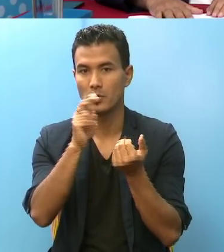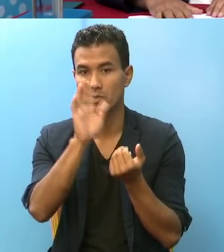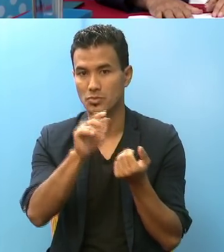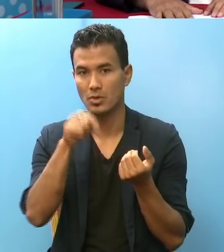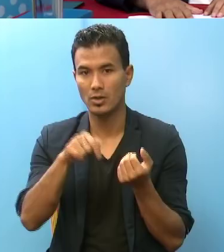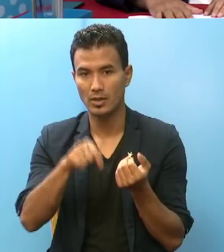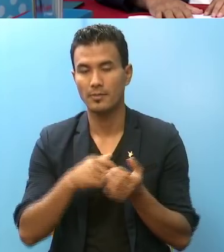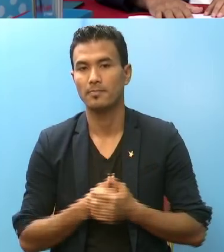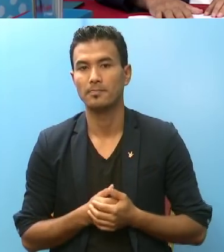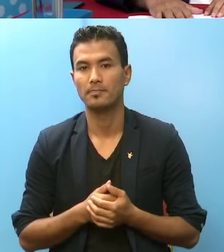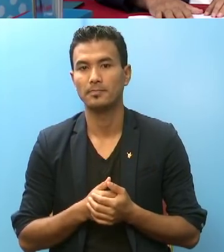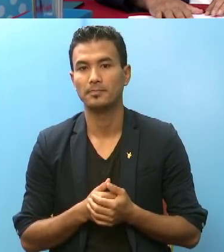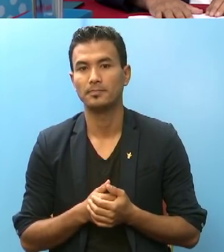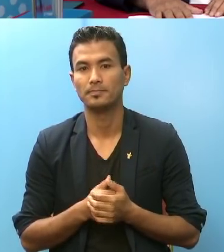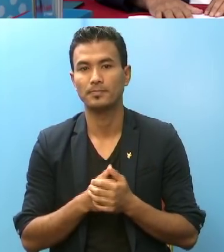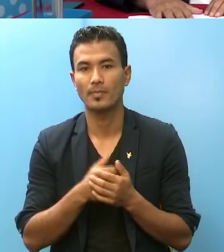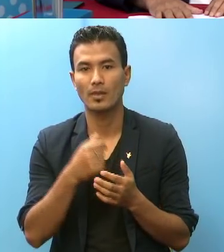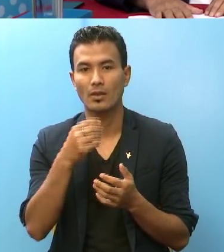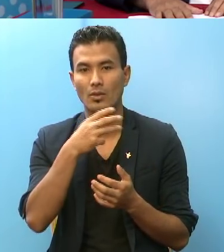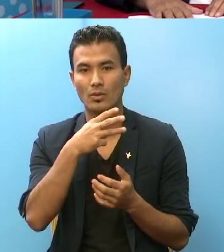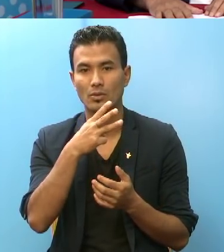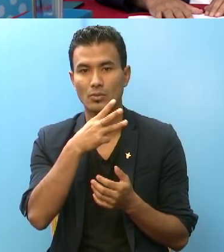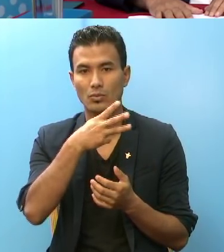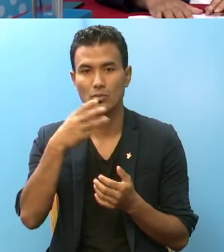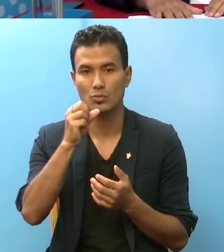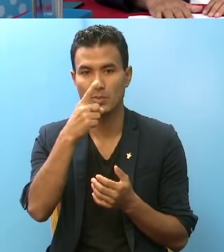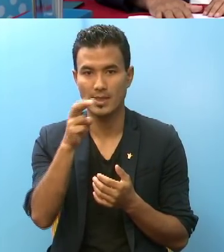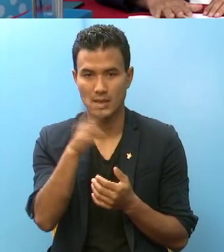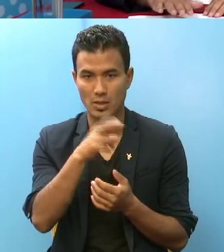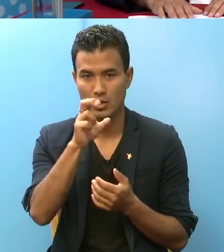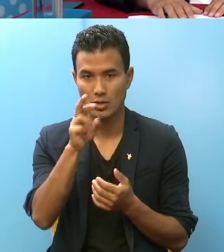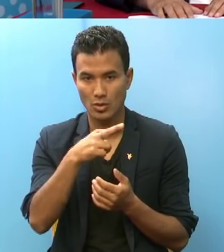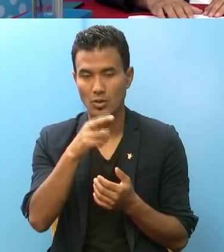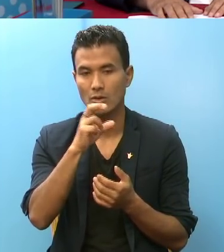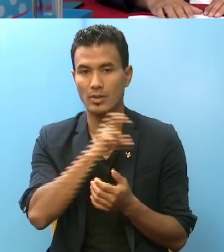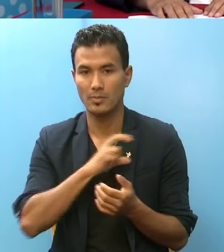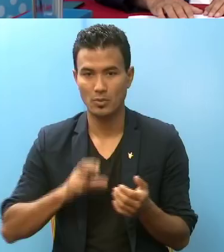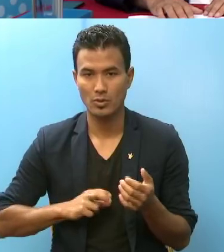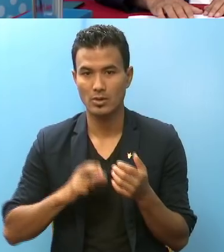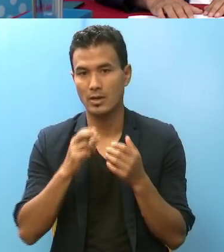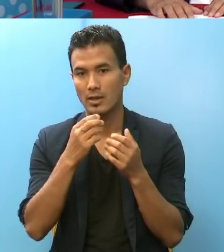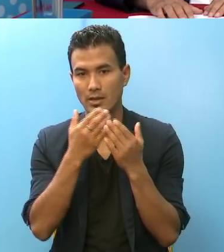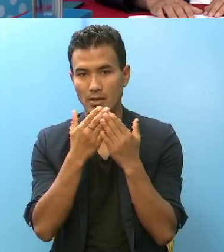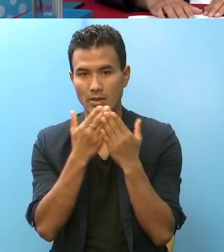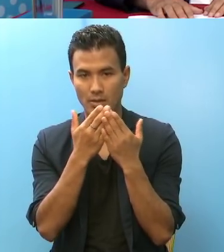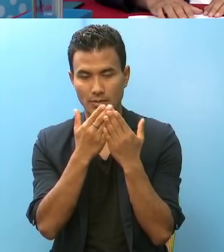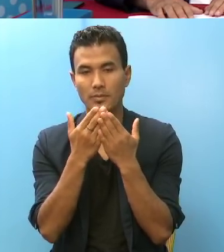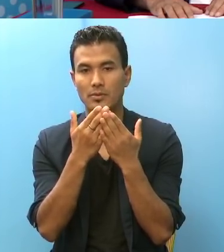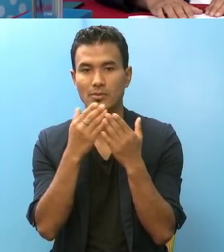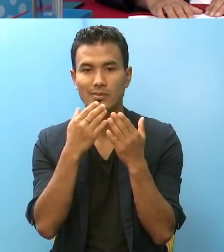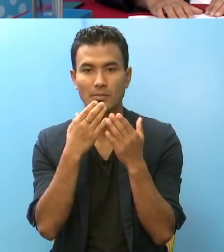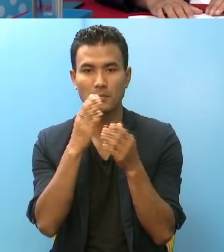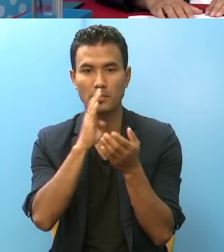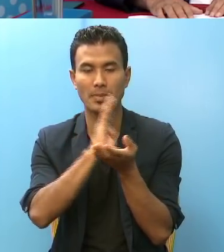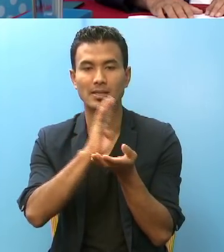उपेंद्र देवकोटा मेमोरियल नाशनल इस्टिटीट आफ निवरलोजिकल और एलाइट साइन्सेज